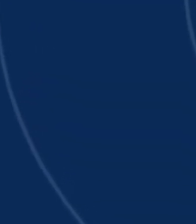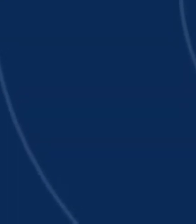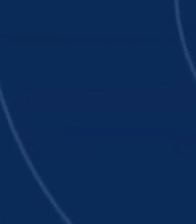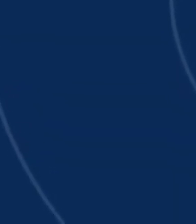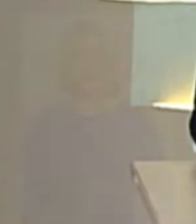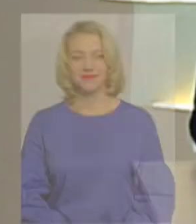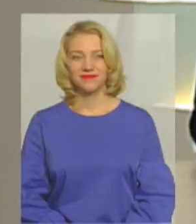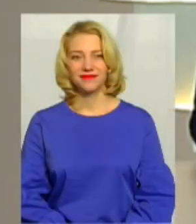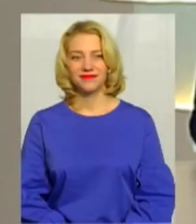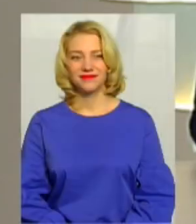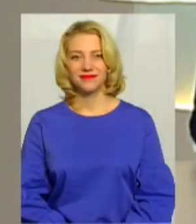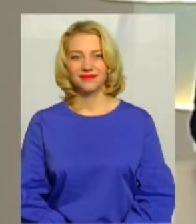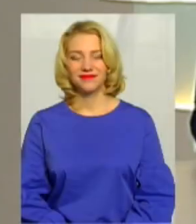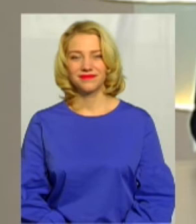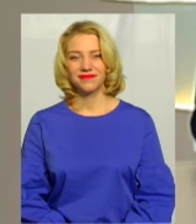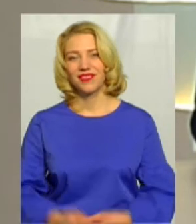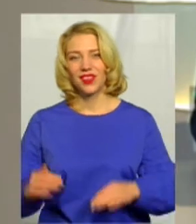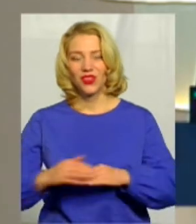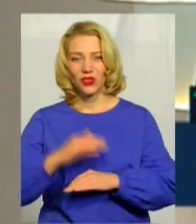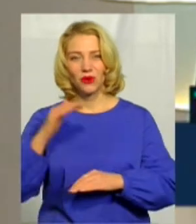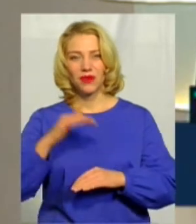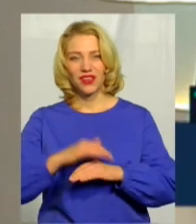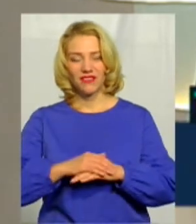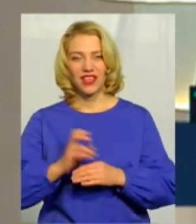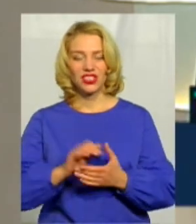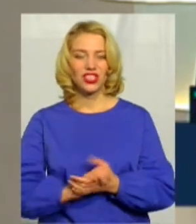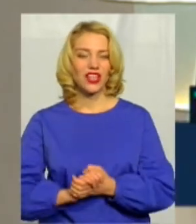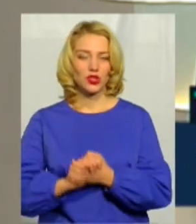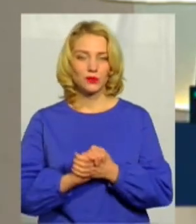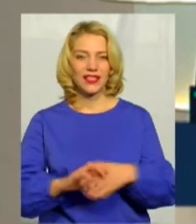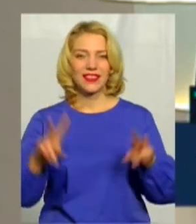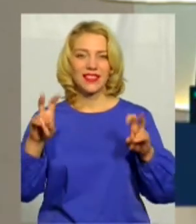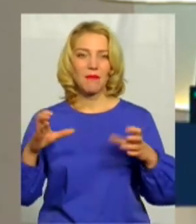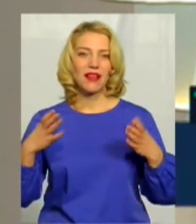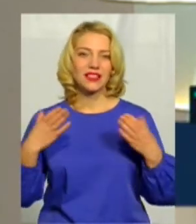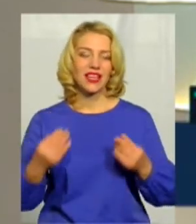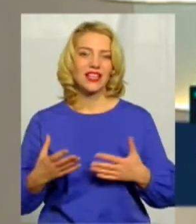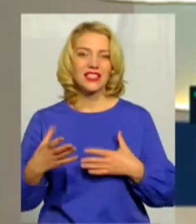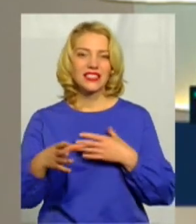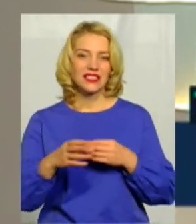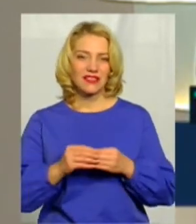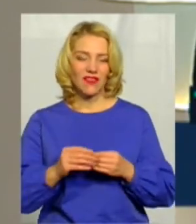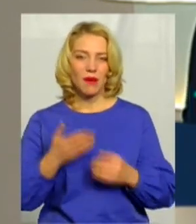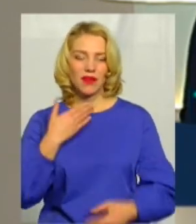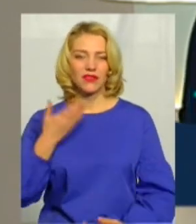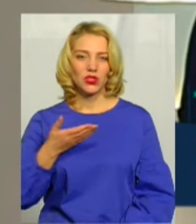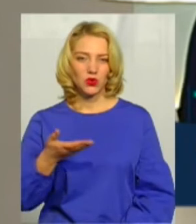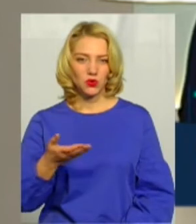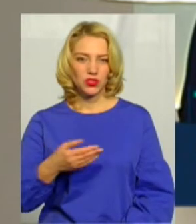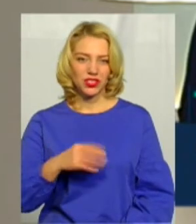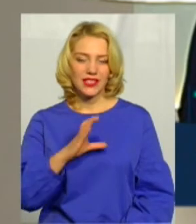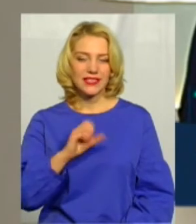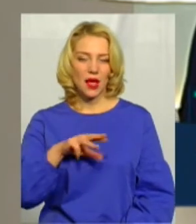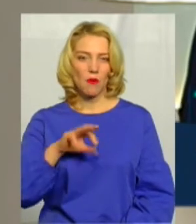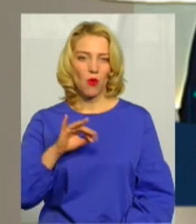Музика Добрий вечір! На Суспільному тема дня. З вами ведуча Алла Самойленко, на